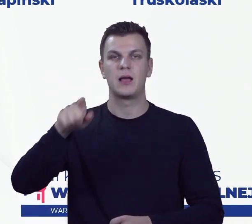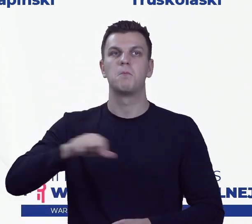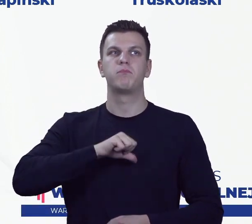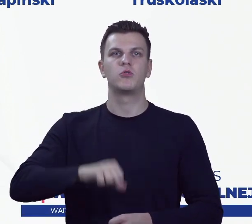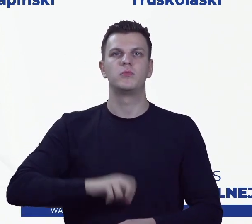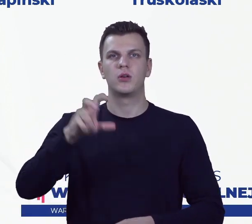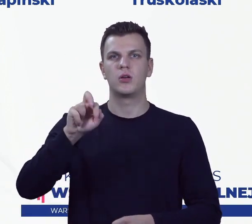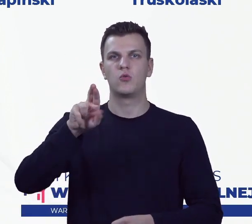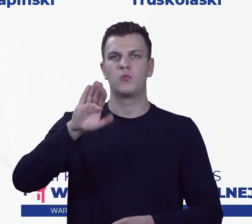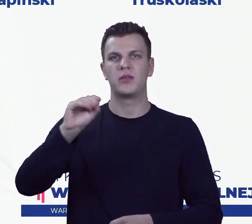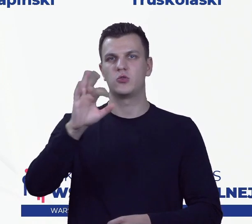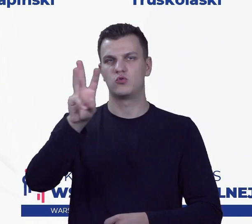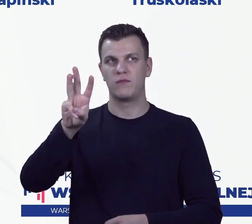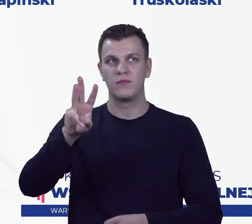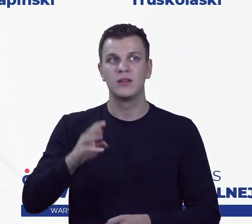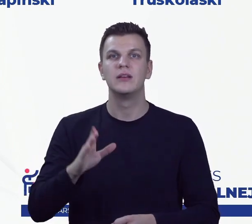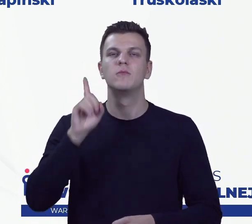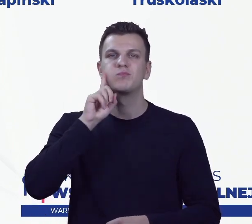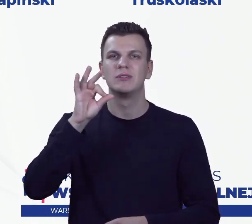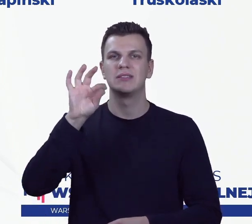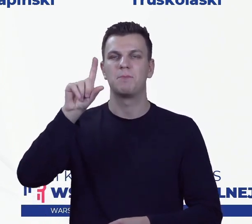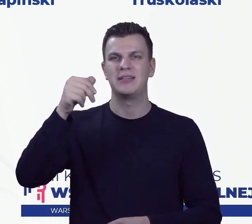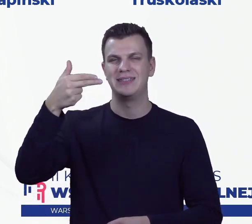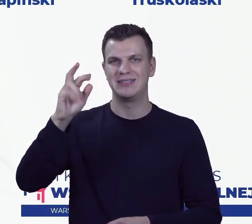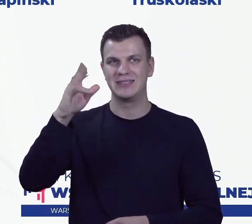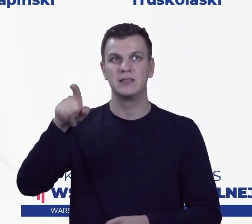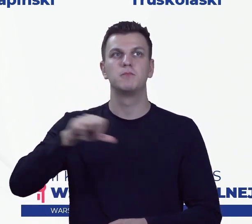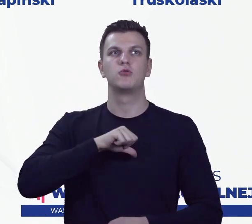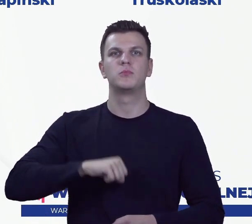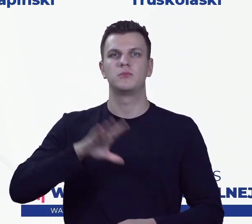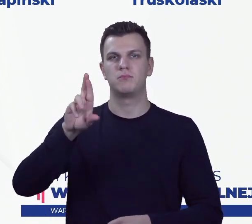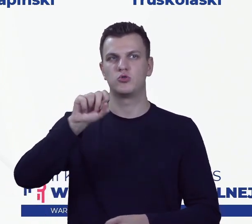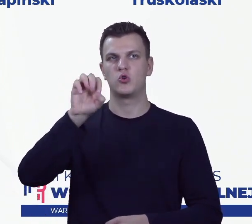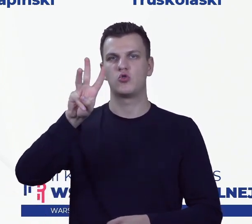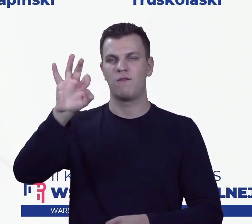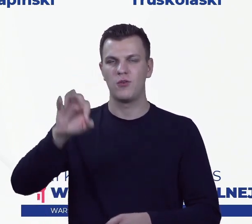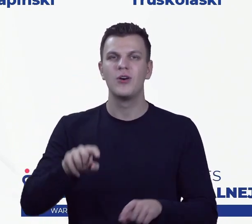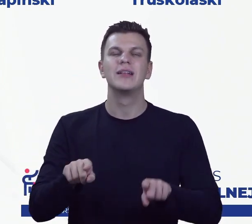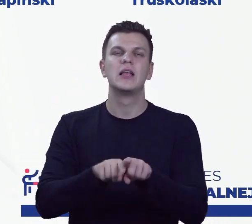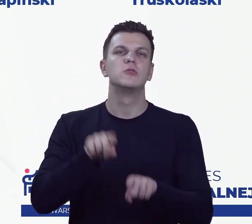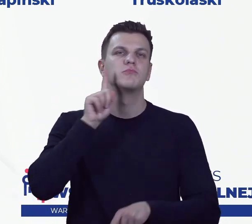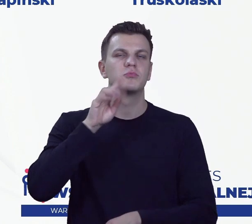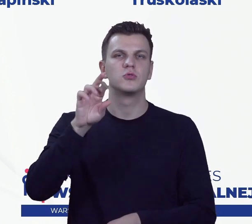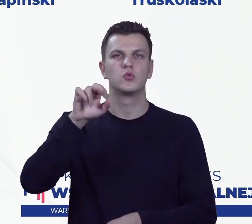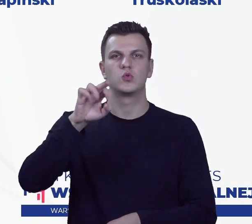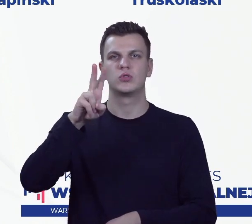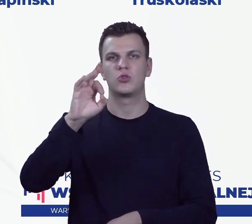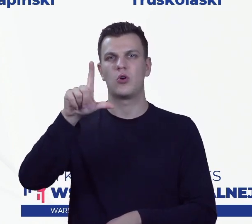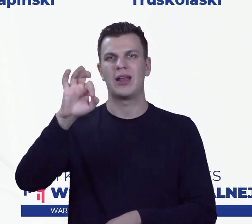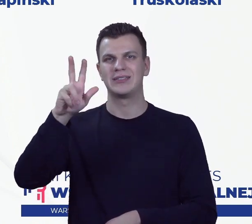Chrubieszowa, Szymon Stapiński, burmistrz Brzozowa i pan Tadeusz Truskolaski,